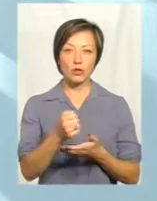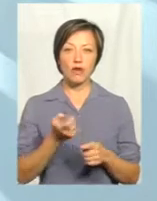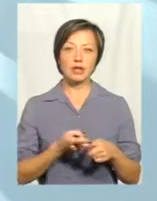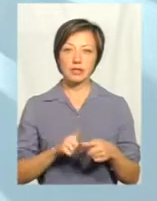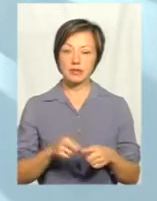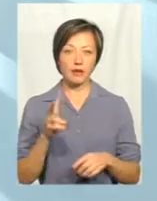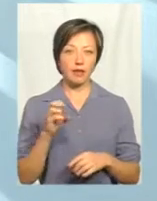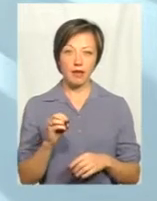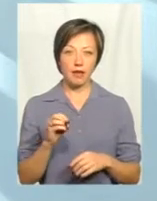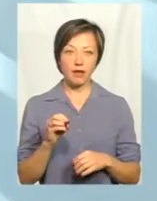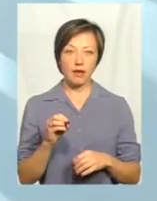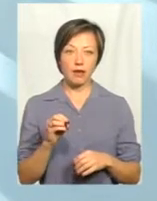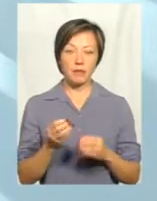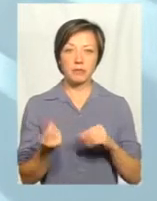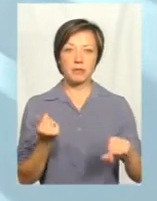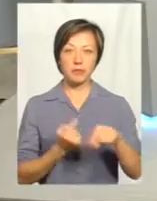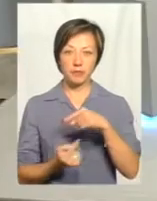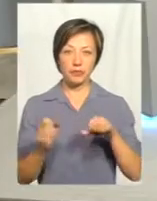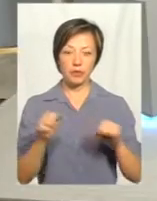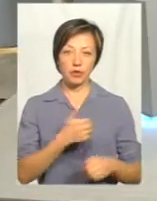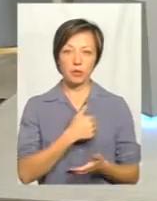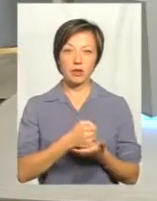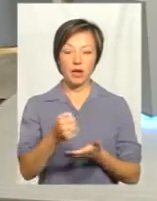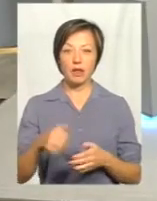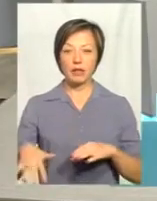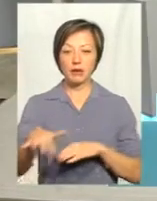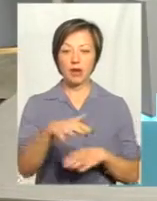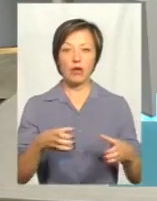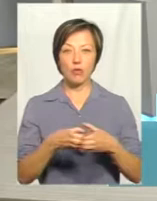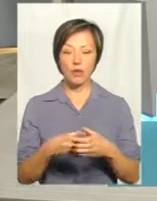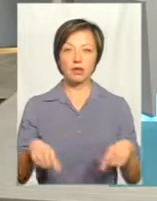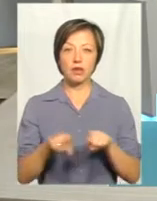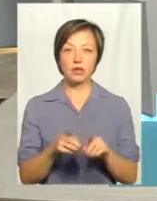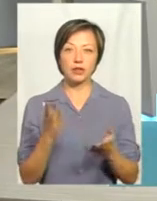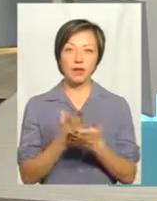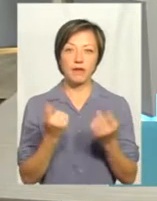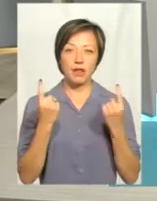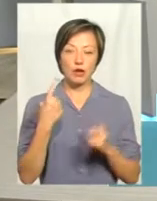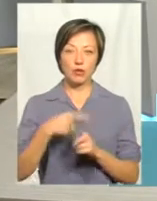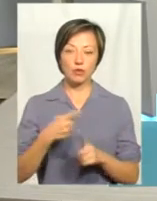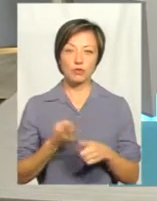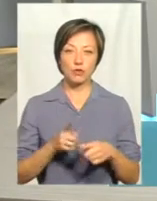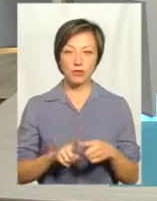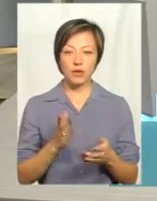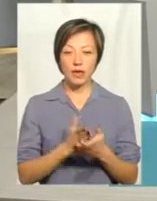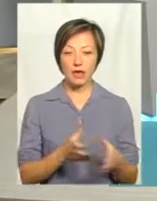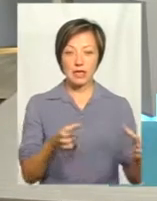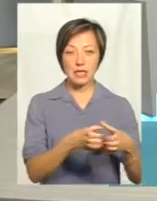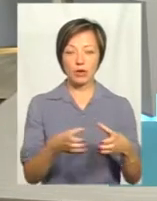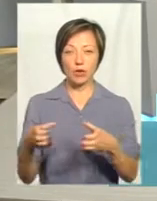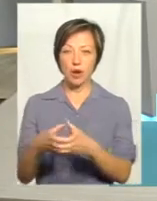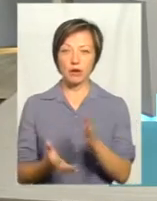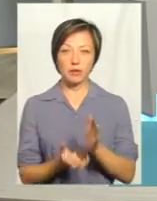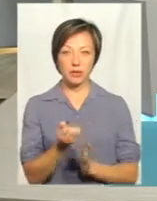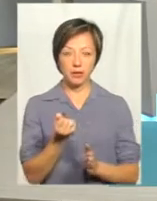не фізична особа-підприємниць може претендувати, а територіальна громада, але це теж є великий плюс в цьому. І є секторальні підтримки теж,